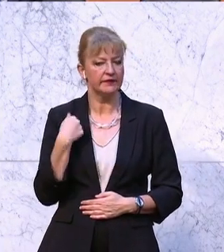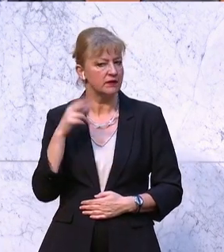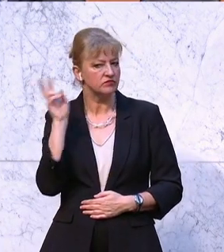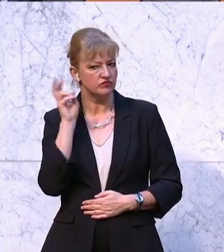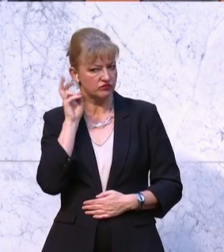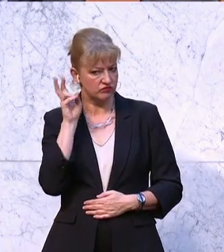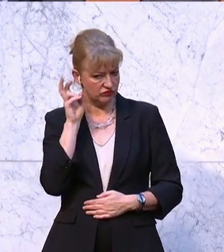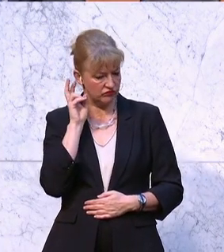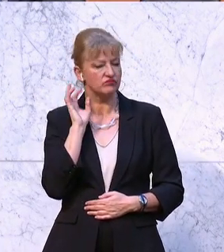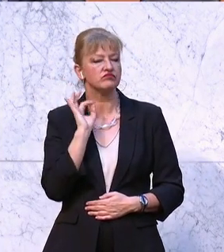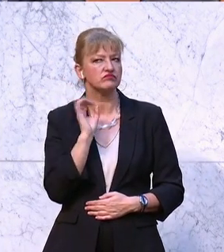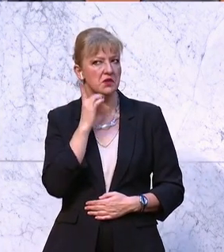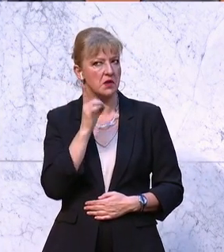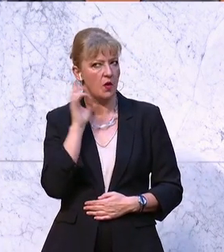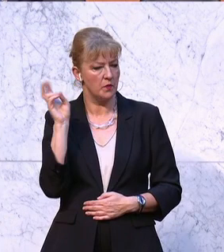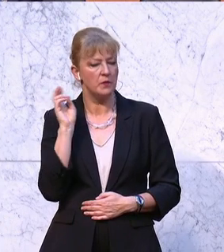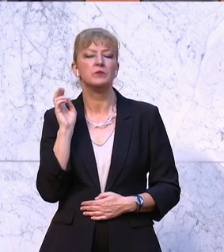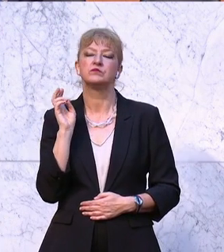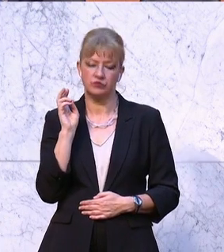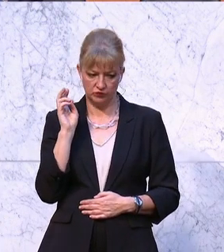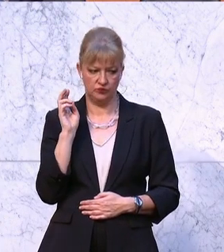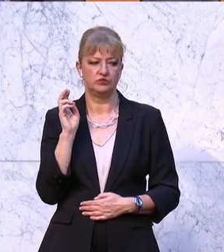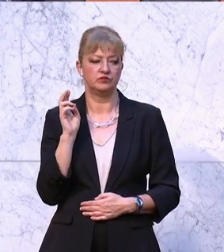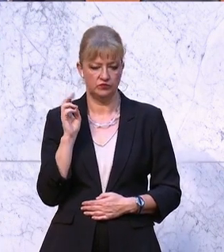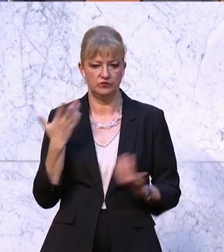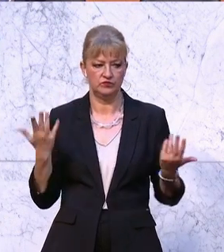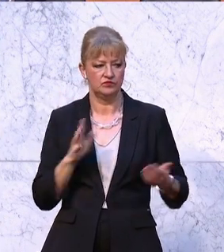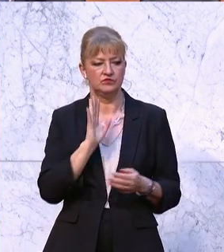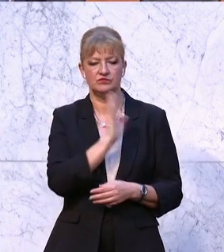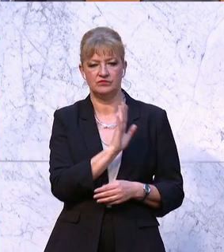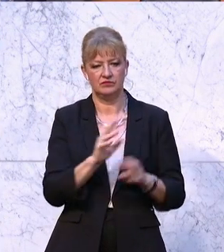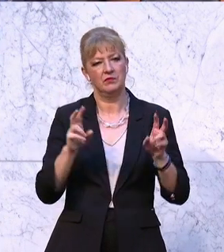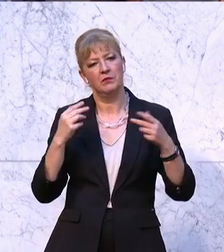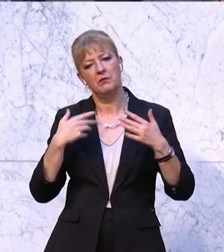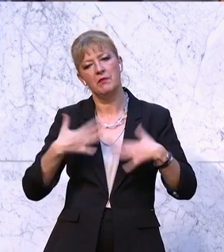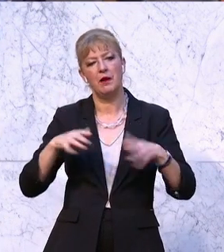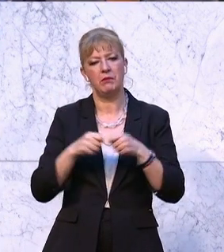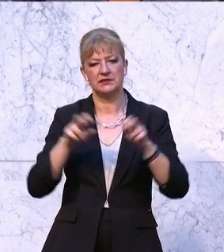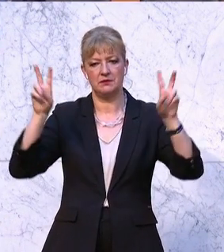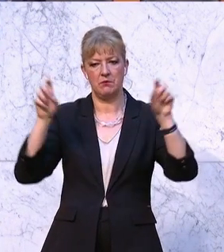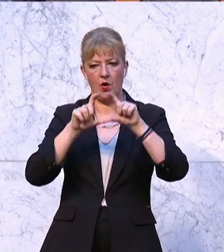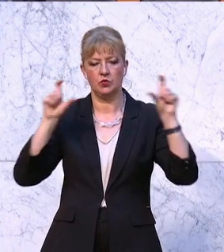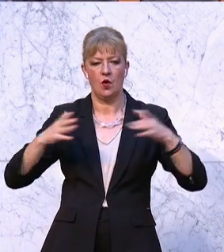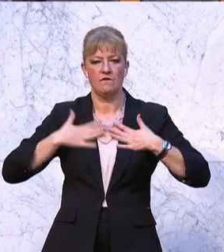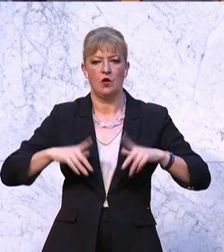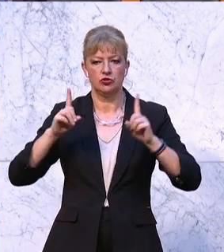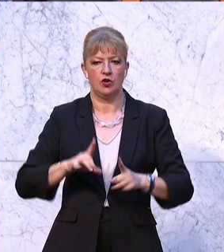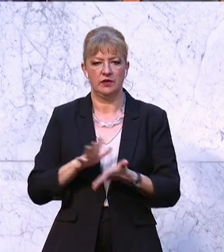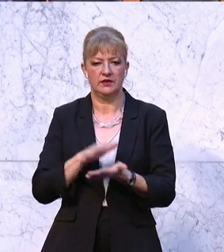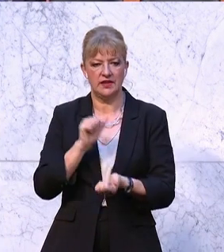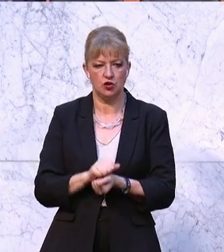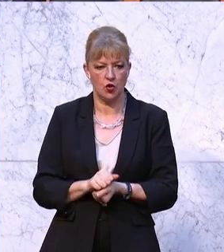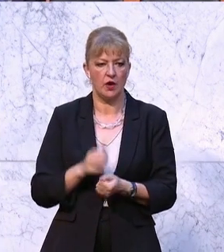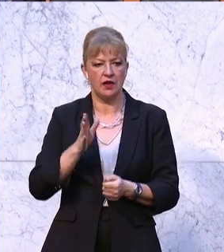angehört und eigentlich wäre folgendes Motto passender gewesen. Wohlstand zerstören,